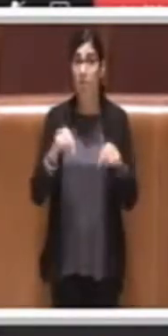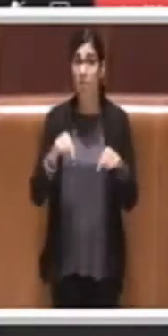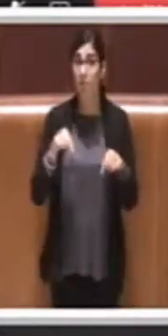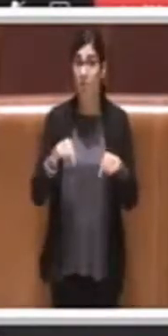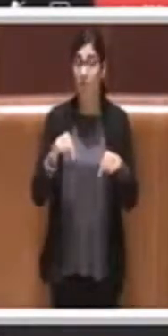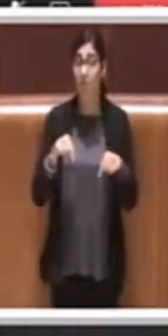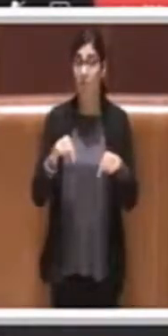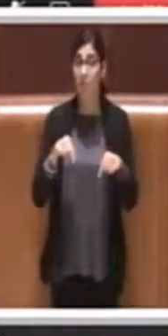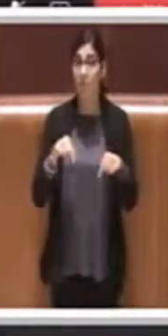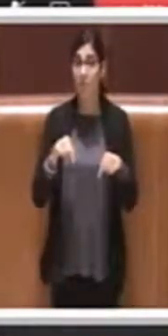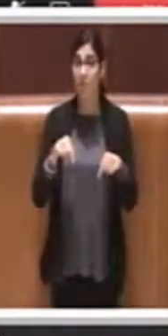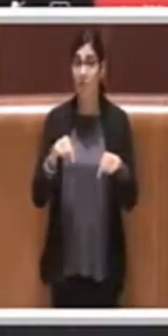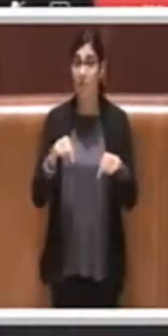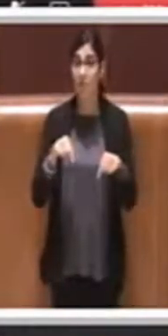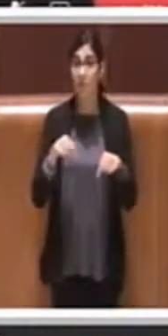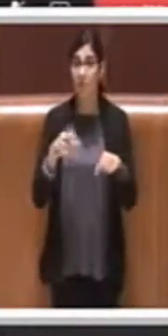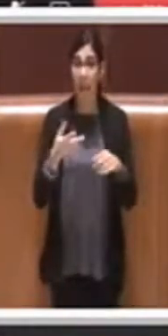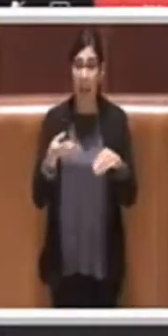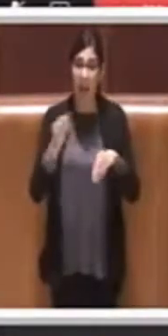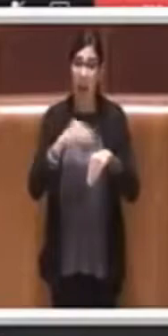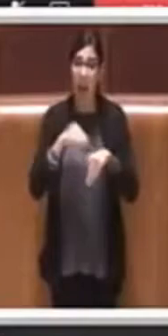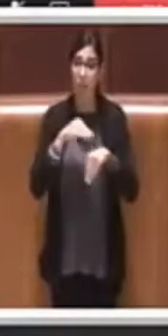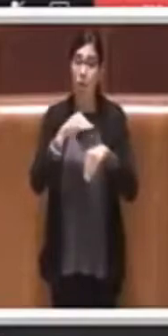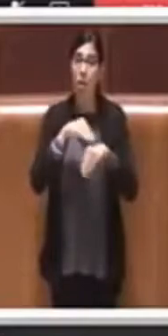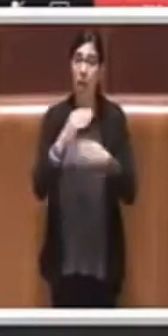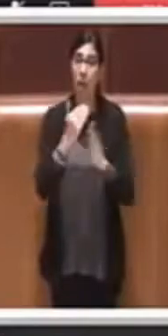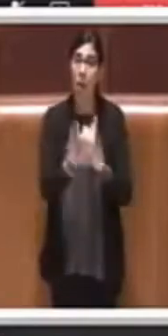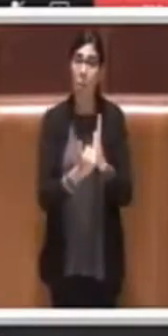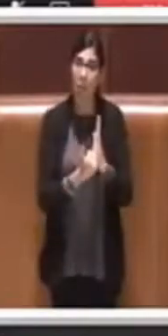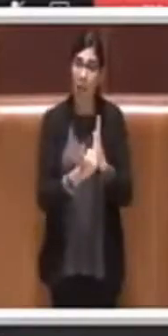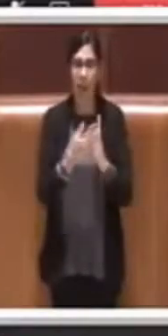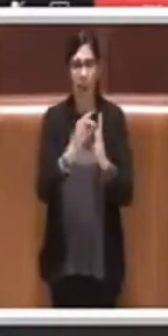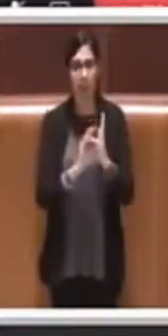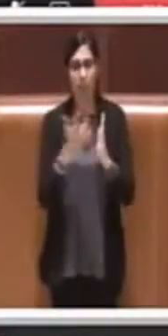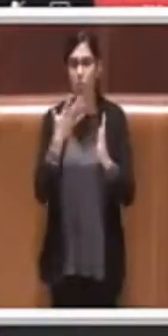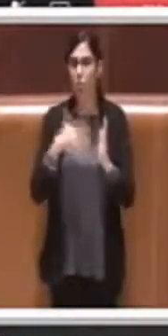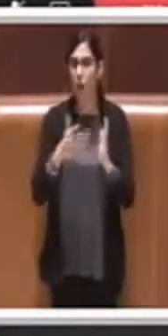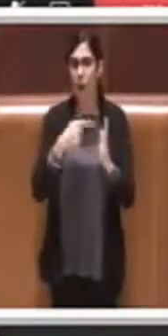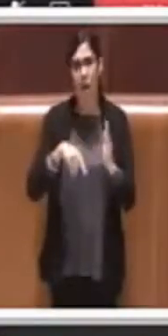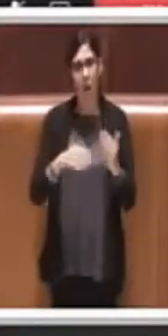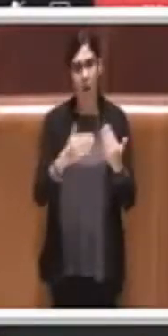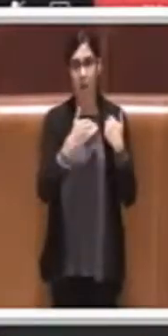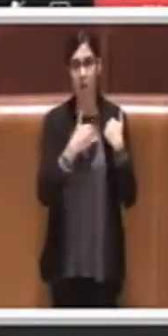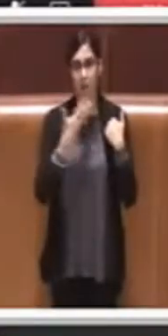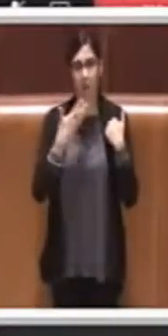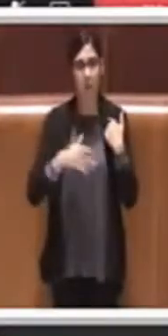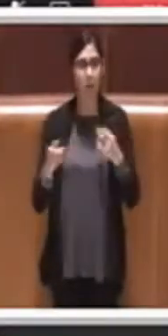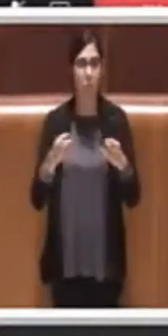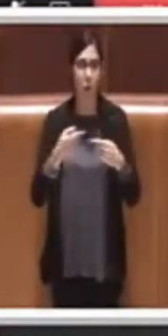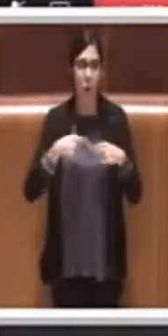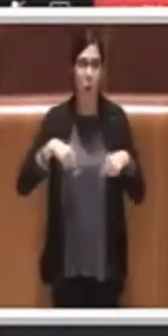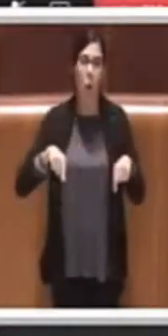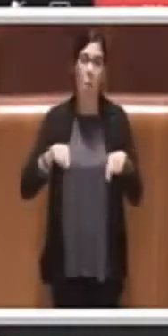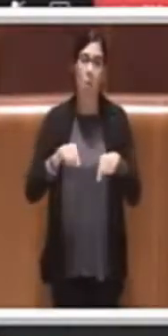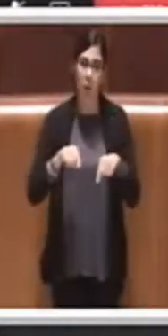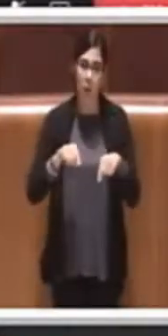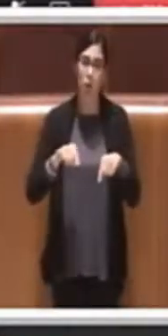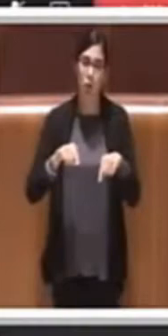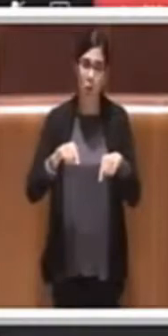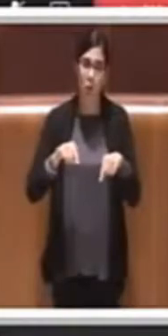riaggiornare il piano con i dati era un impegno che ci eravamo presi addirittura in commissione e anche con